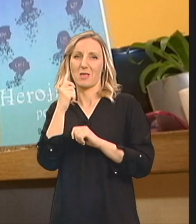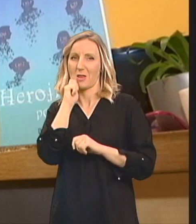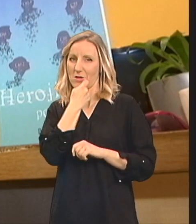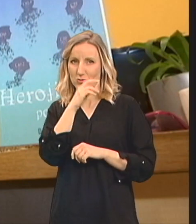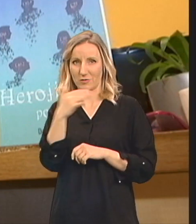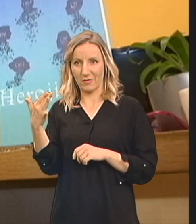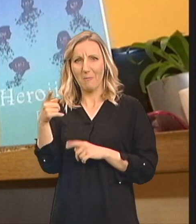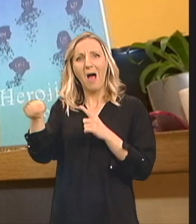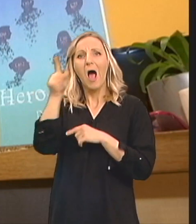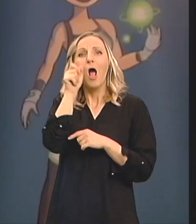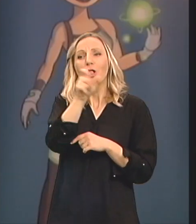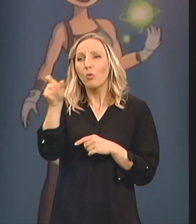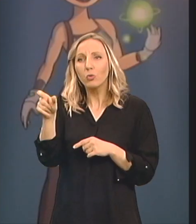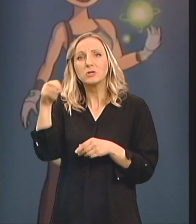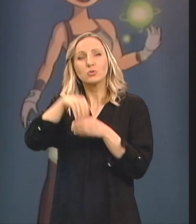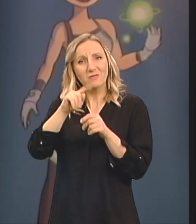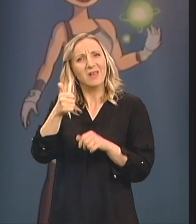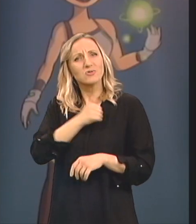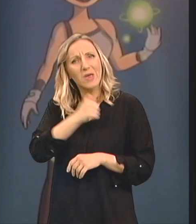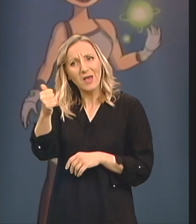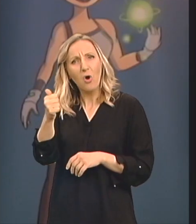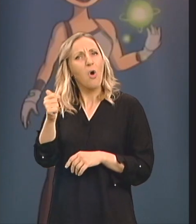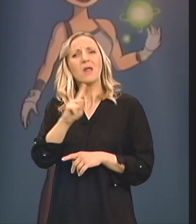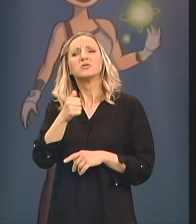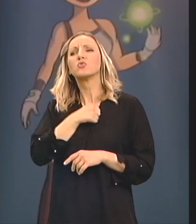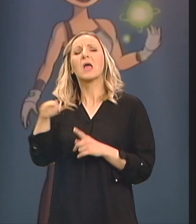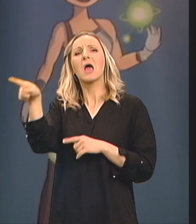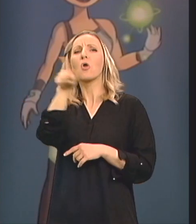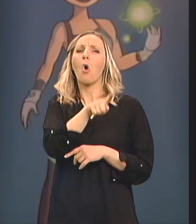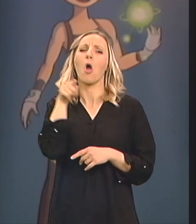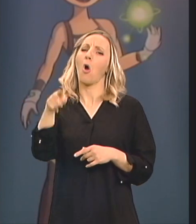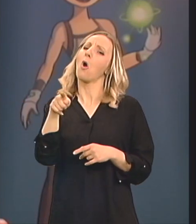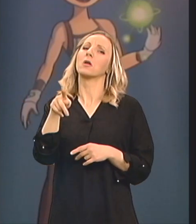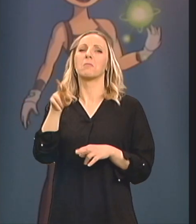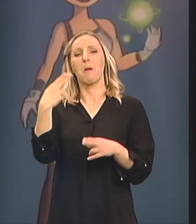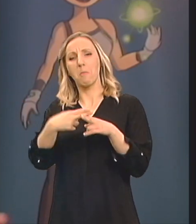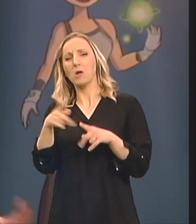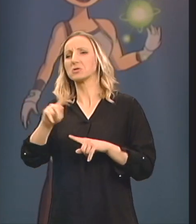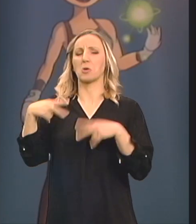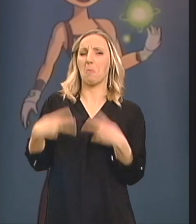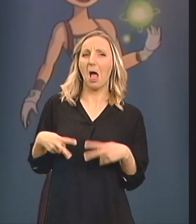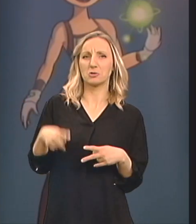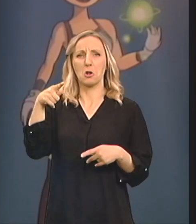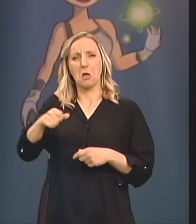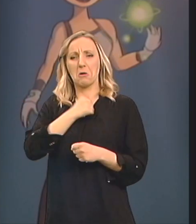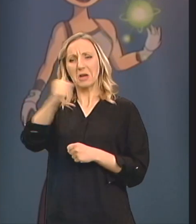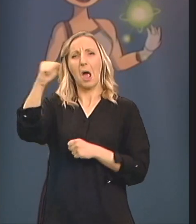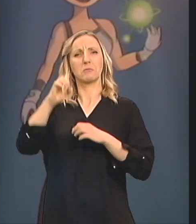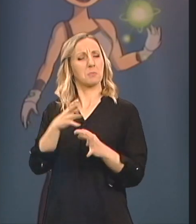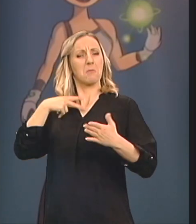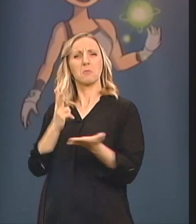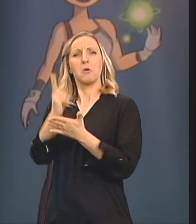Heroji ne zato što su oni sad dobili bolest Nisu se ničega bojali Išli su spremno, hrabro Kroz sve to nisu